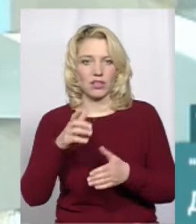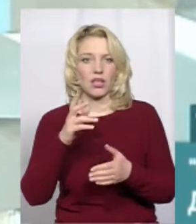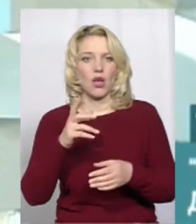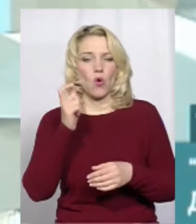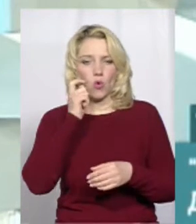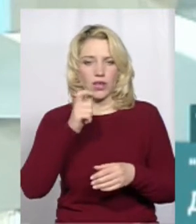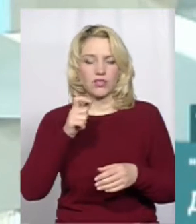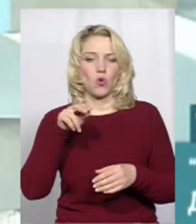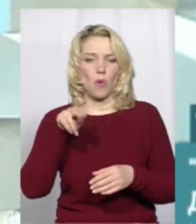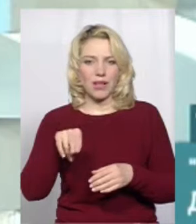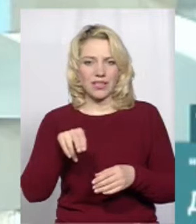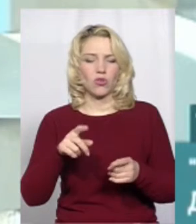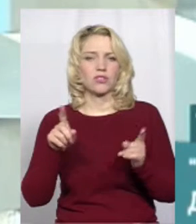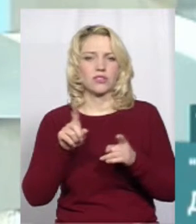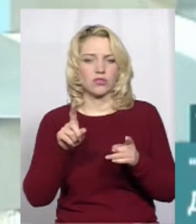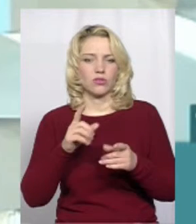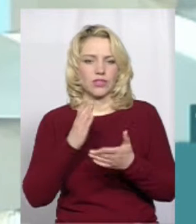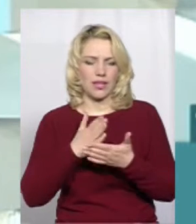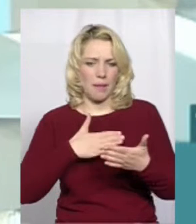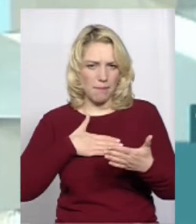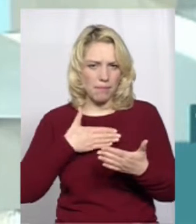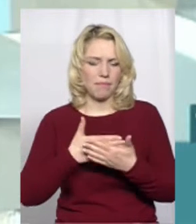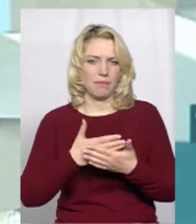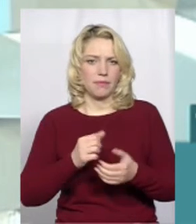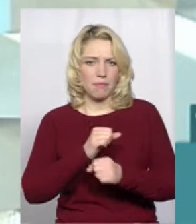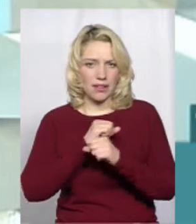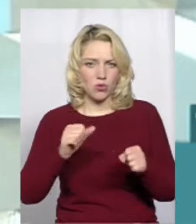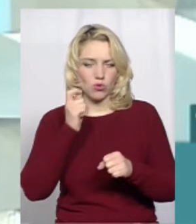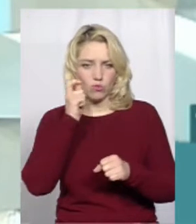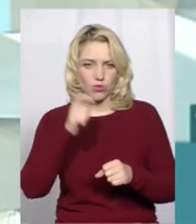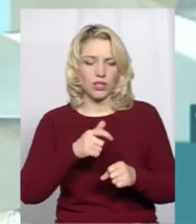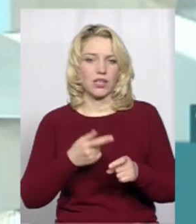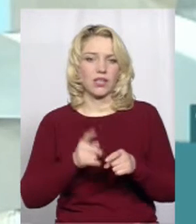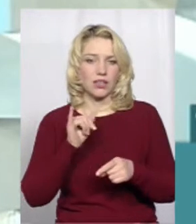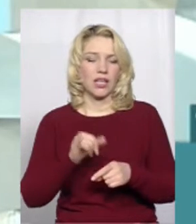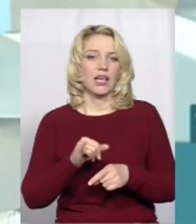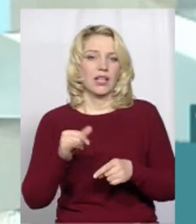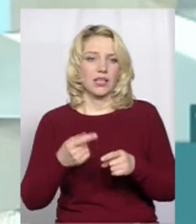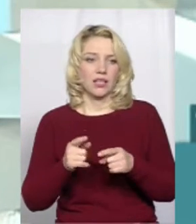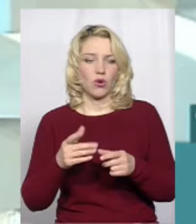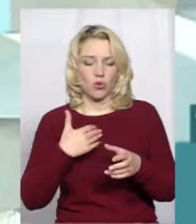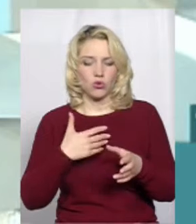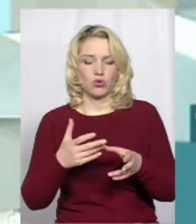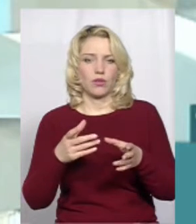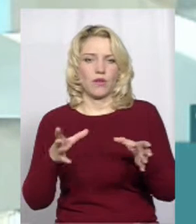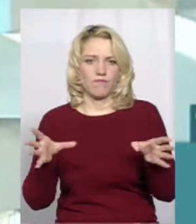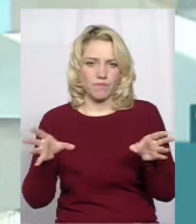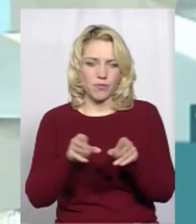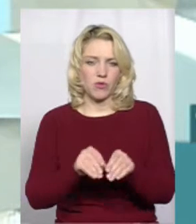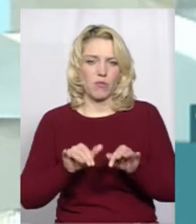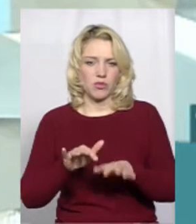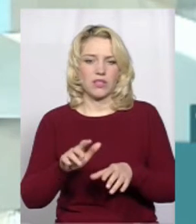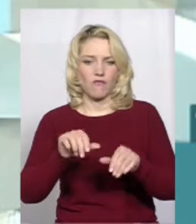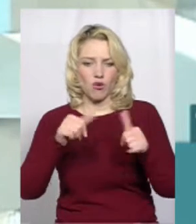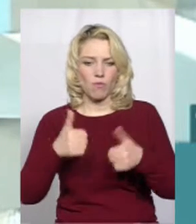патріотами України. І які хочуть долучитися до цього об'єднавчого процесу і формування в подальшому